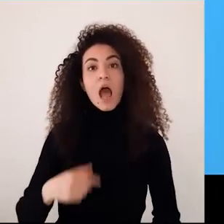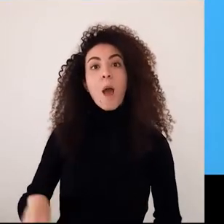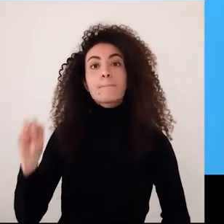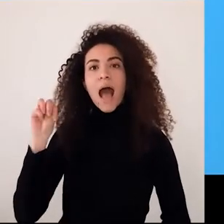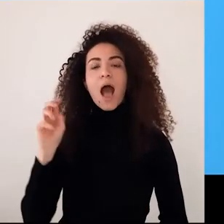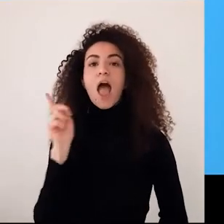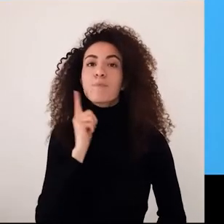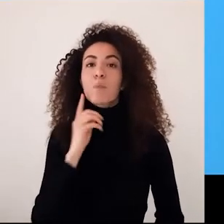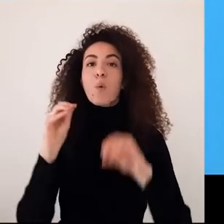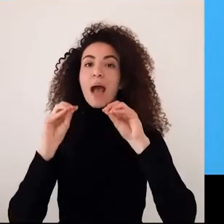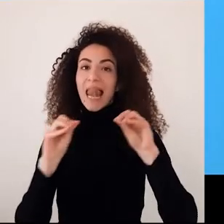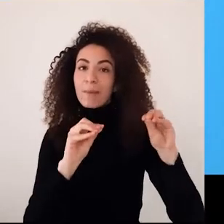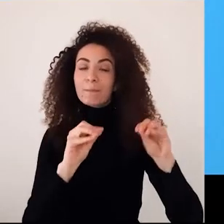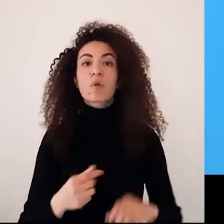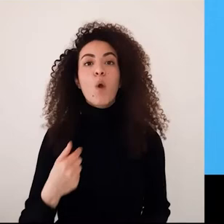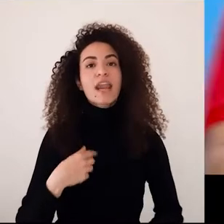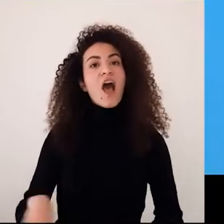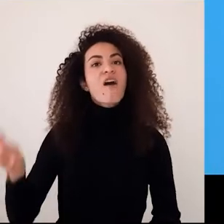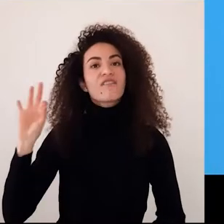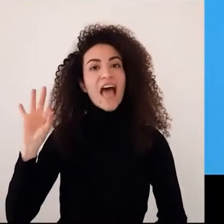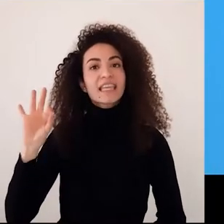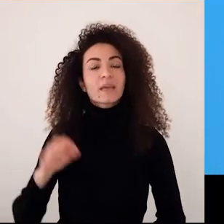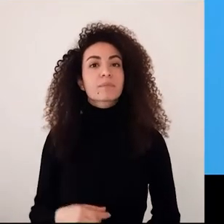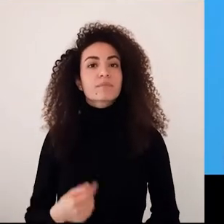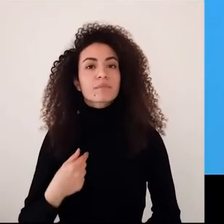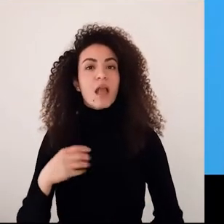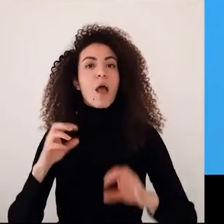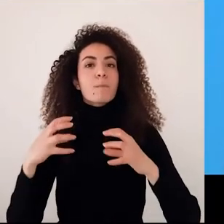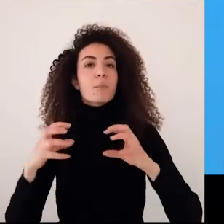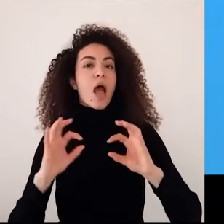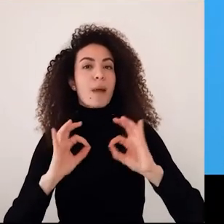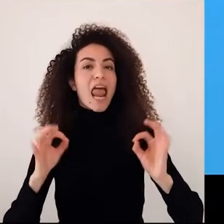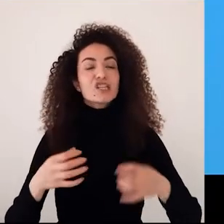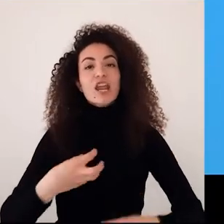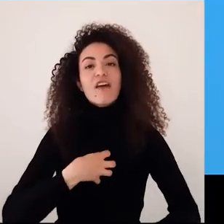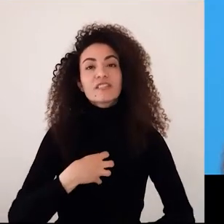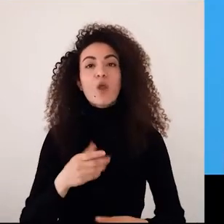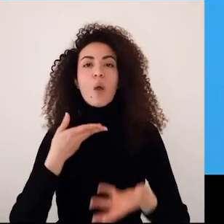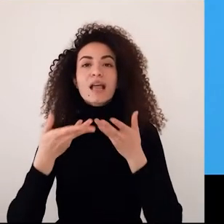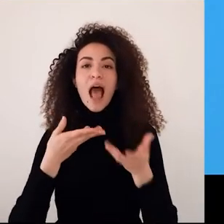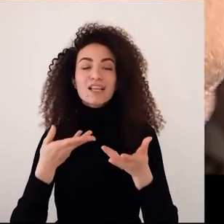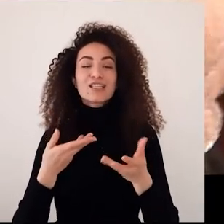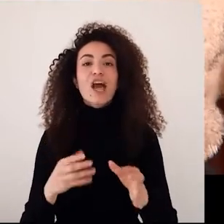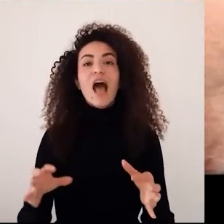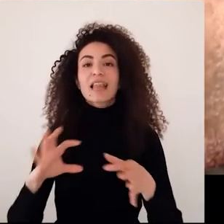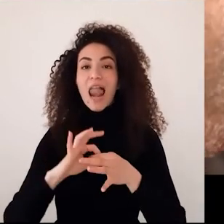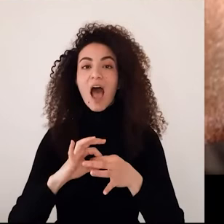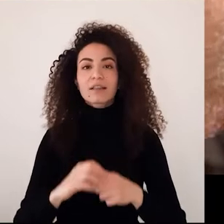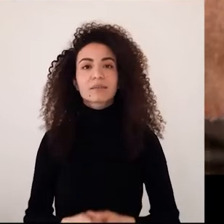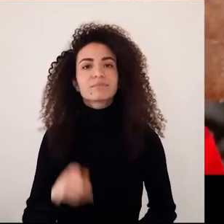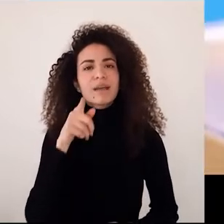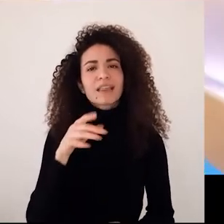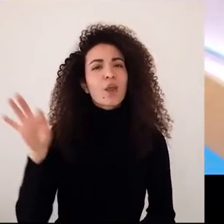معي أنا مها أم وأكاديمية وأنا فادي معارج نفسي ومستشار بمجال علاقات الإنسانية وين ما